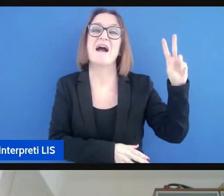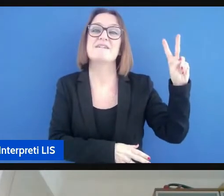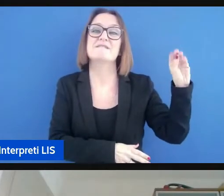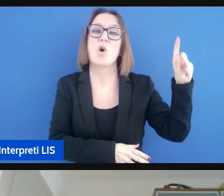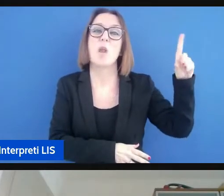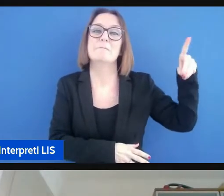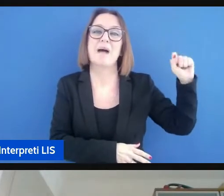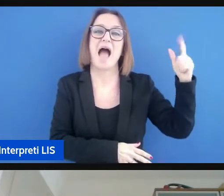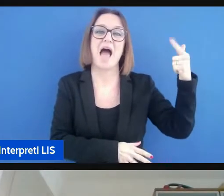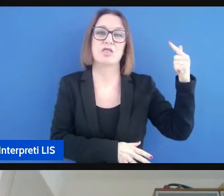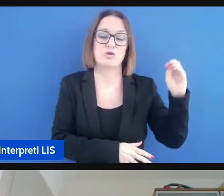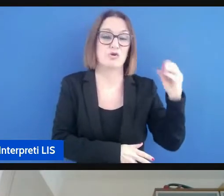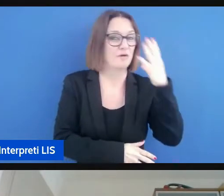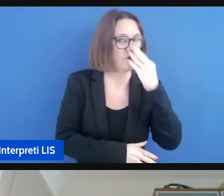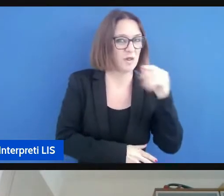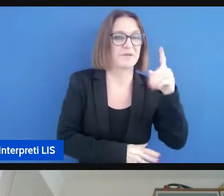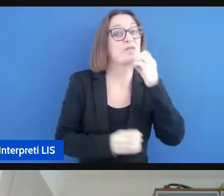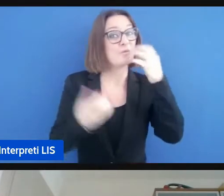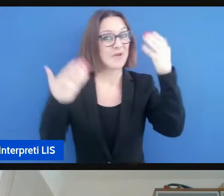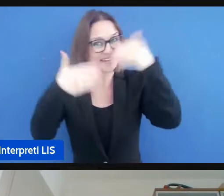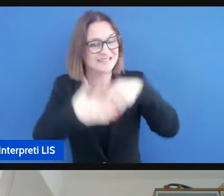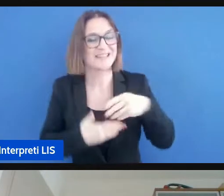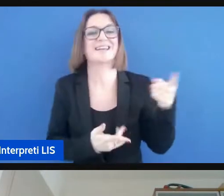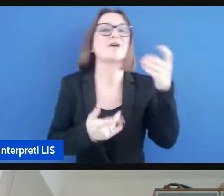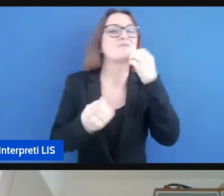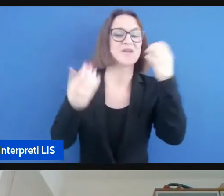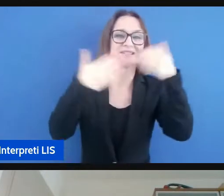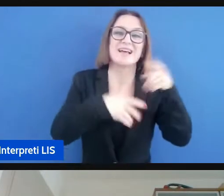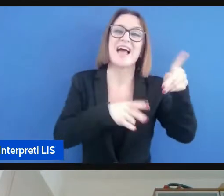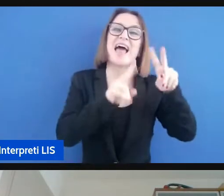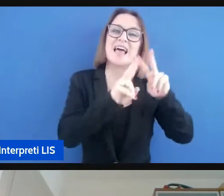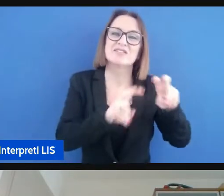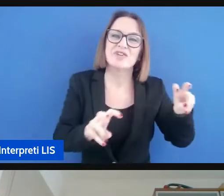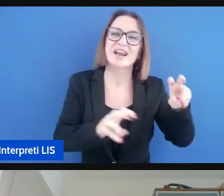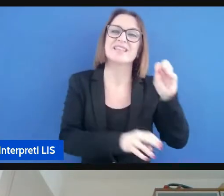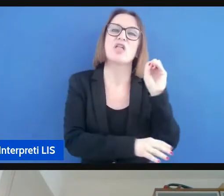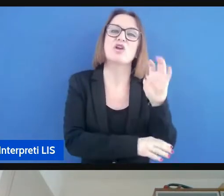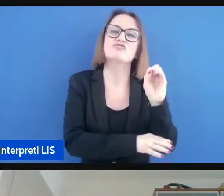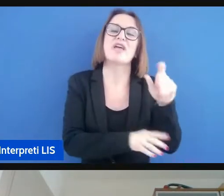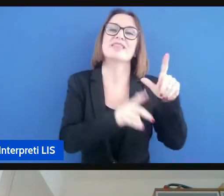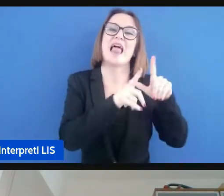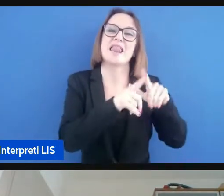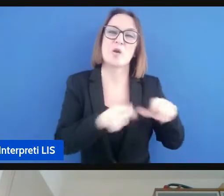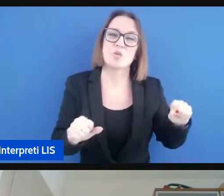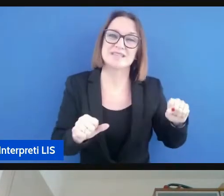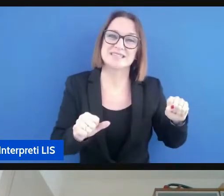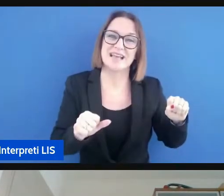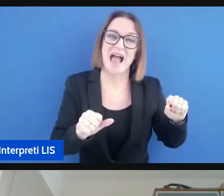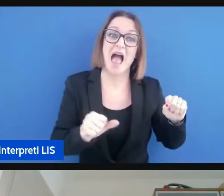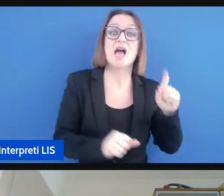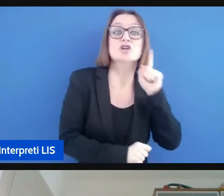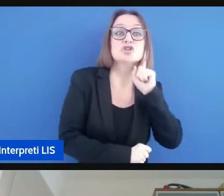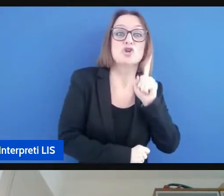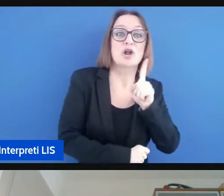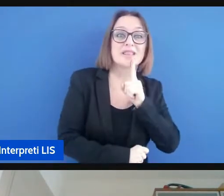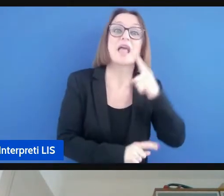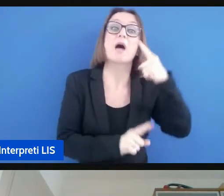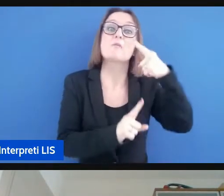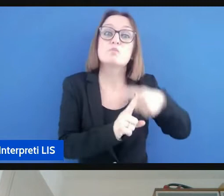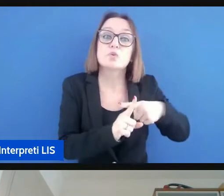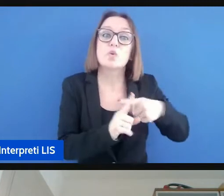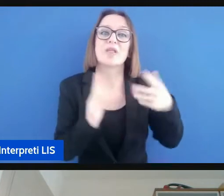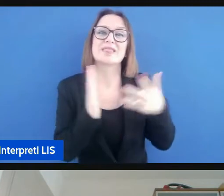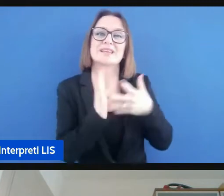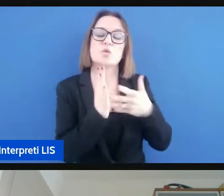buonasera buonasera ricercatrice e docente di linguistica per la sordità e disturbi del linguaggio